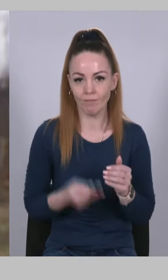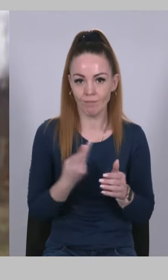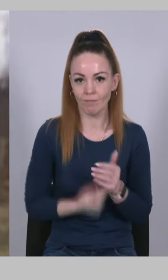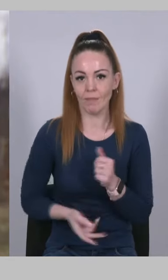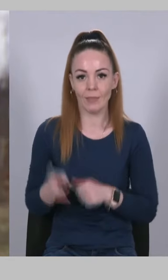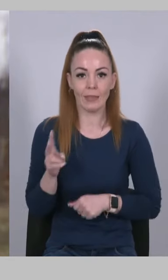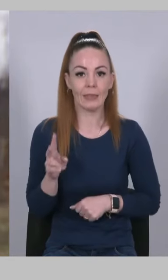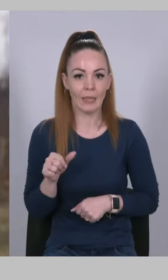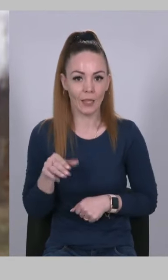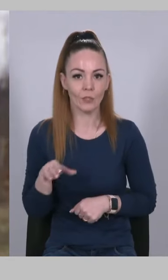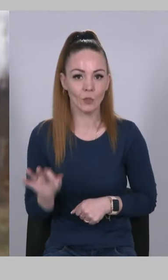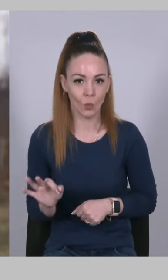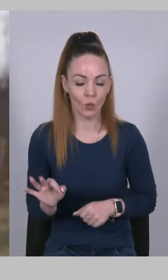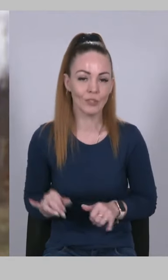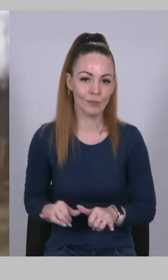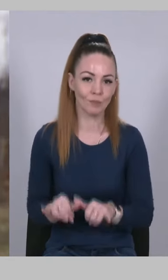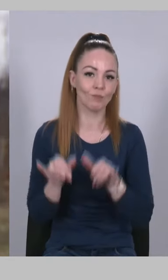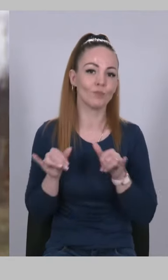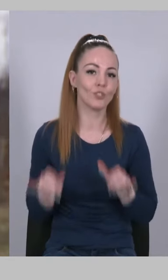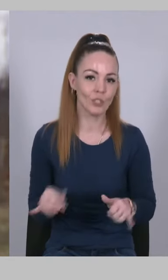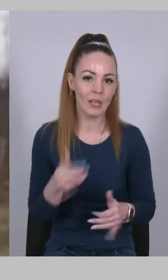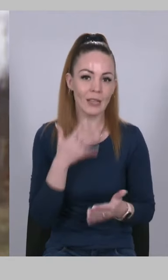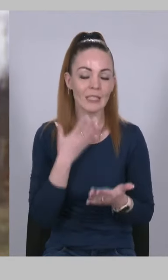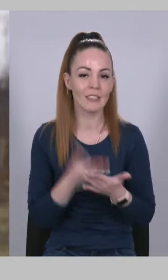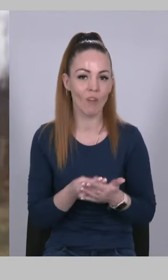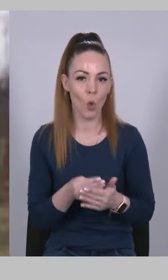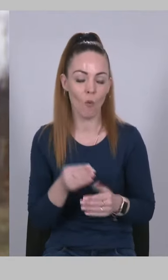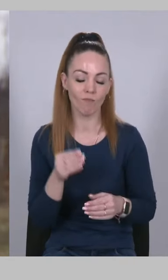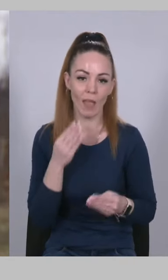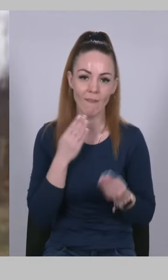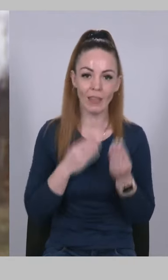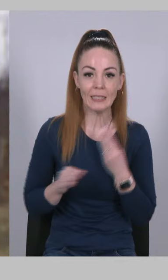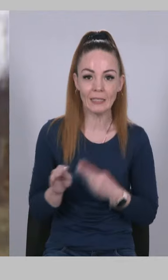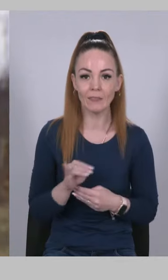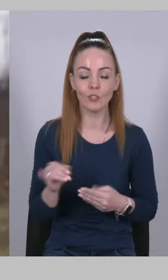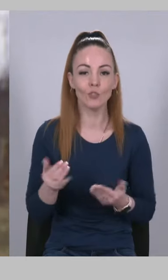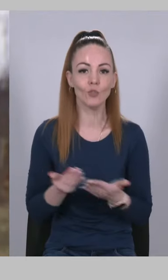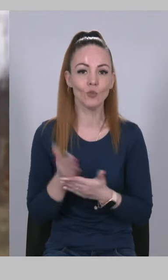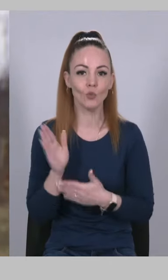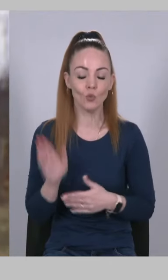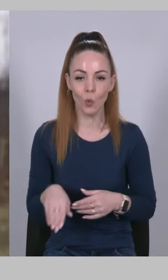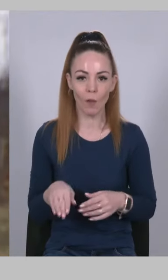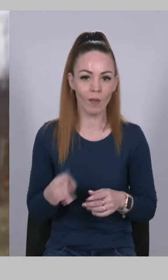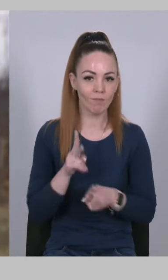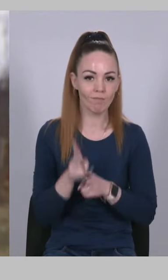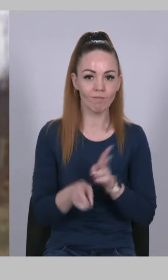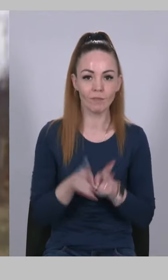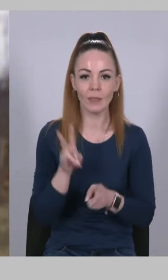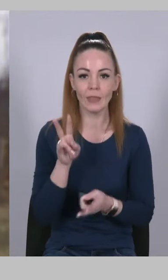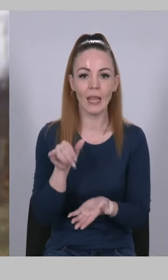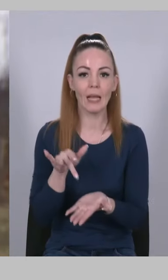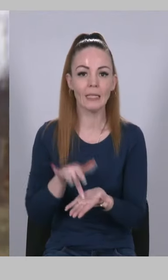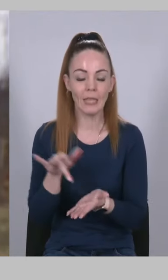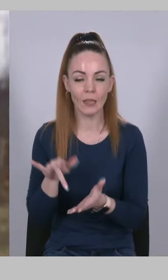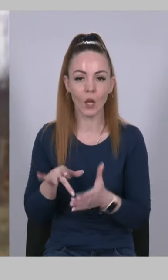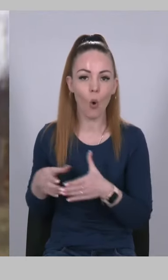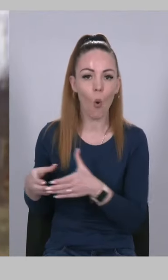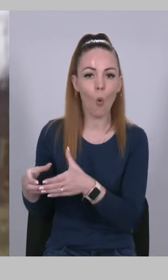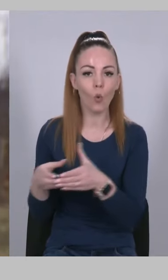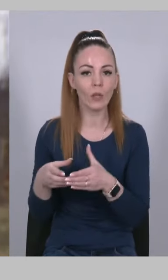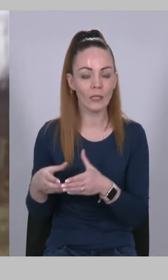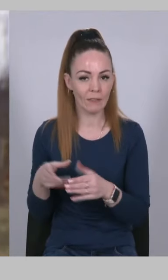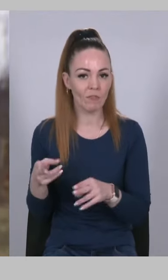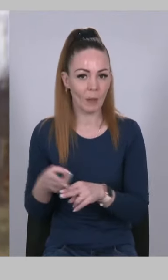НАТО збільшила свою ефективність і знову перетворилася на центр колективної безпеки у